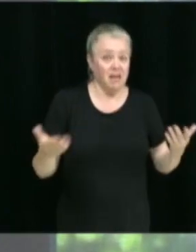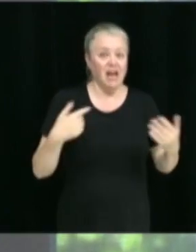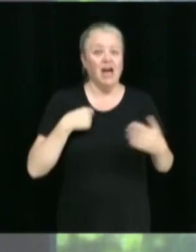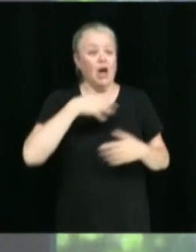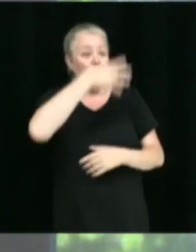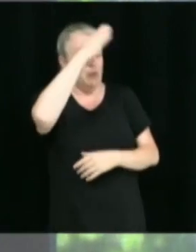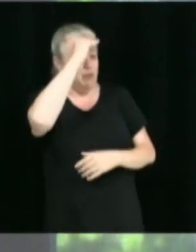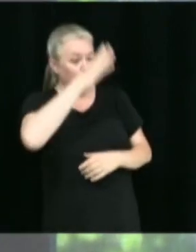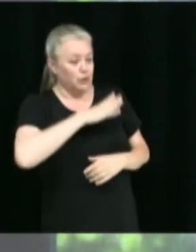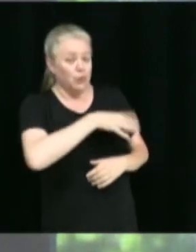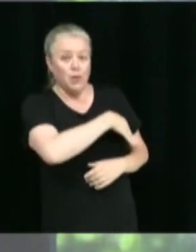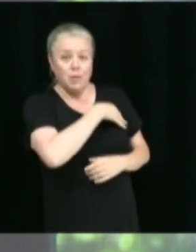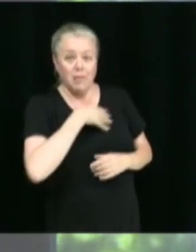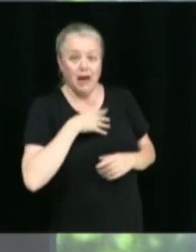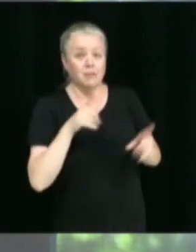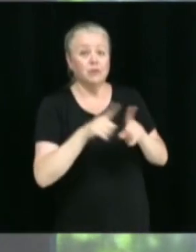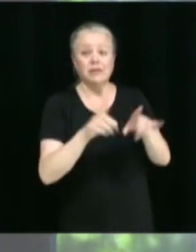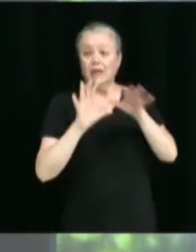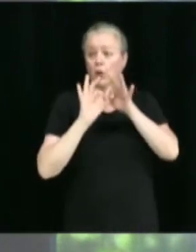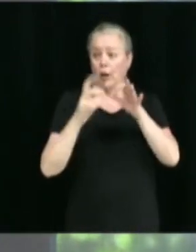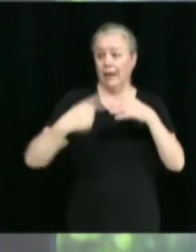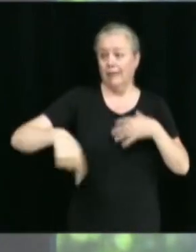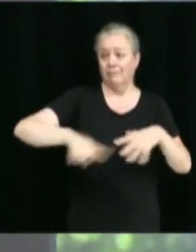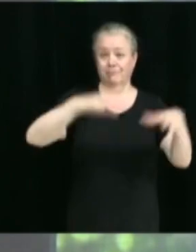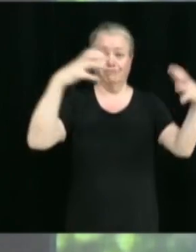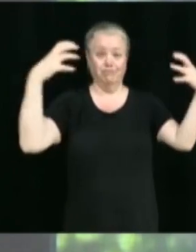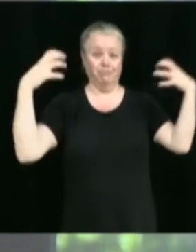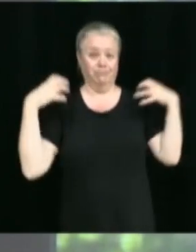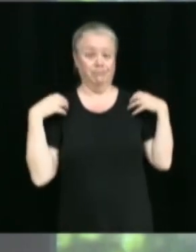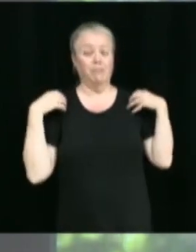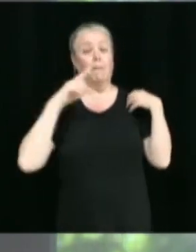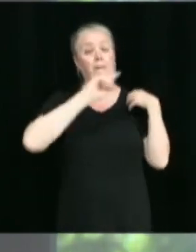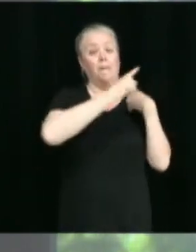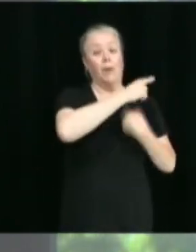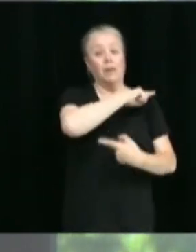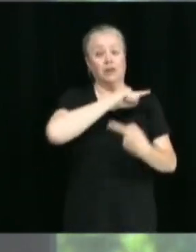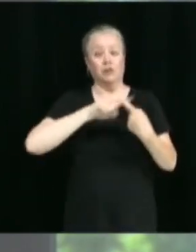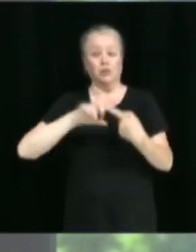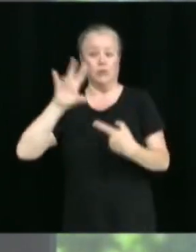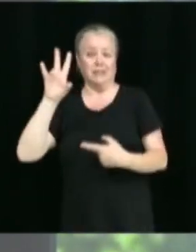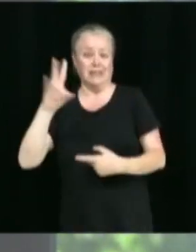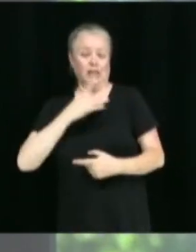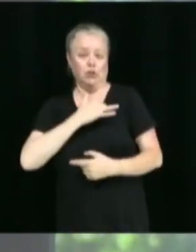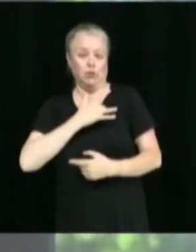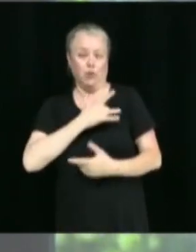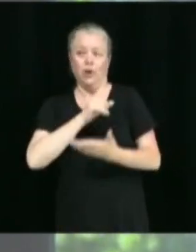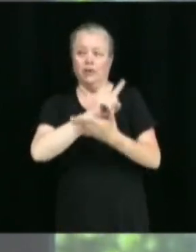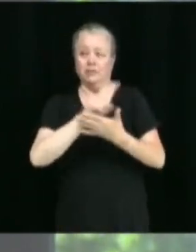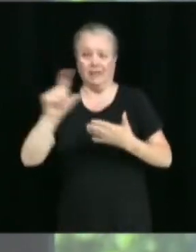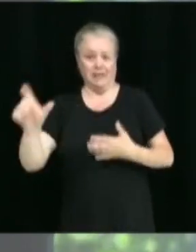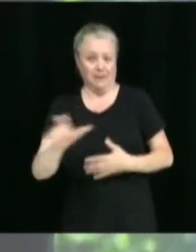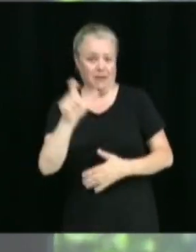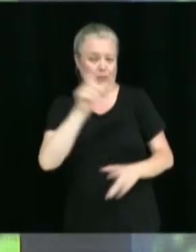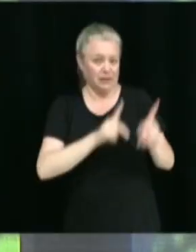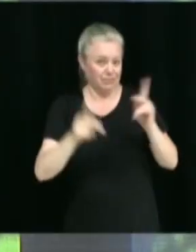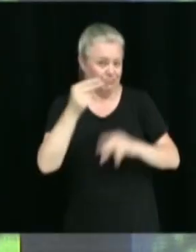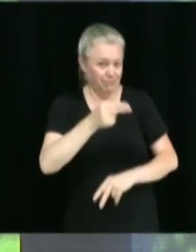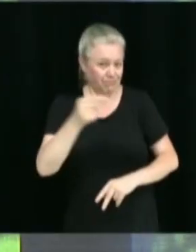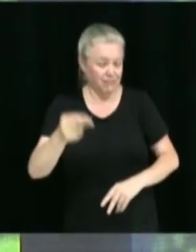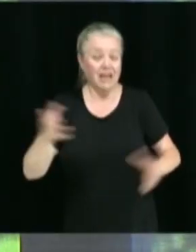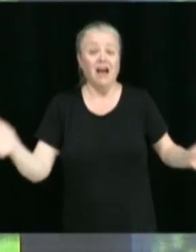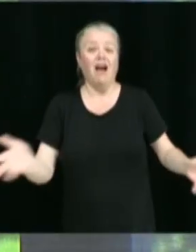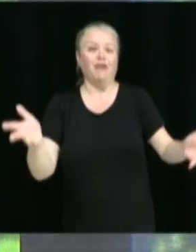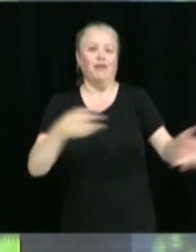vous propose de proclamer la semaine du 1er au 7 juin, Semaine québécoise des personnes handicapées, d'inviter la population à y participer. assurément.